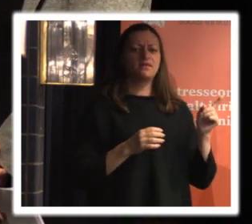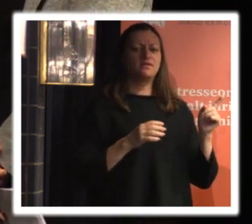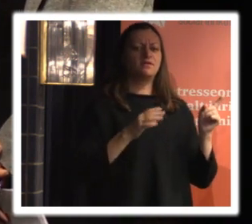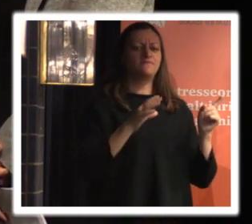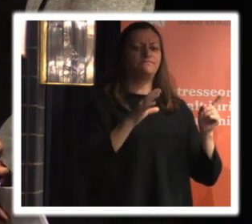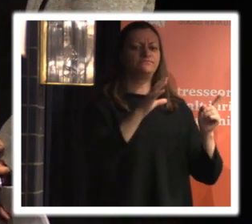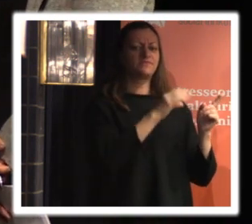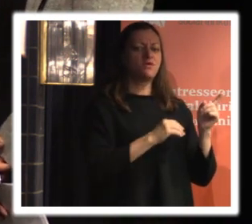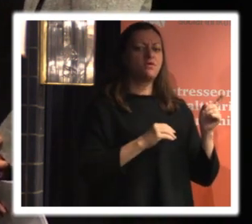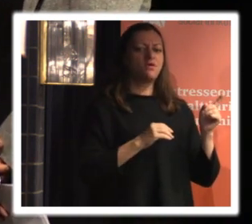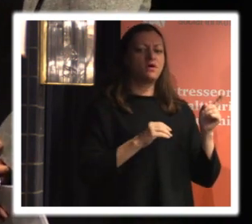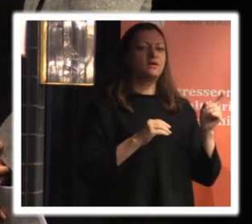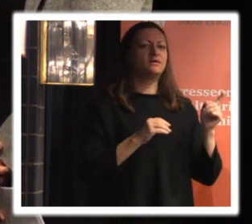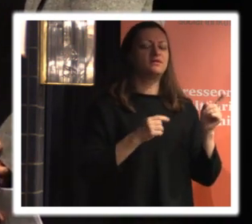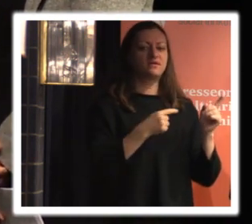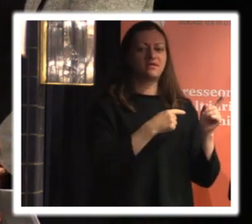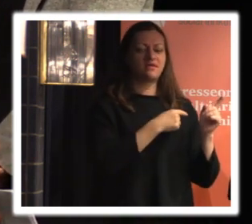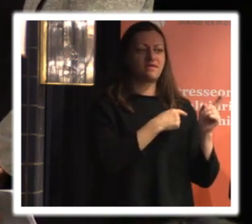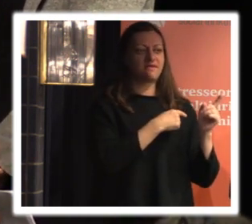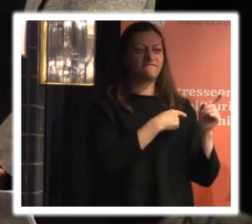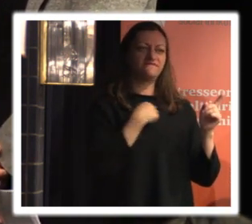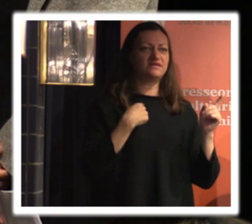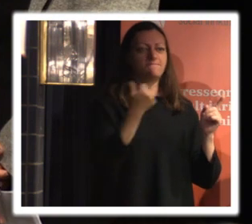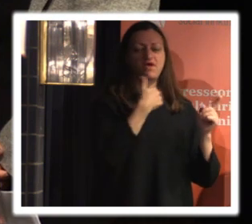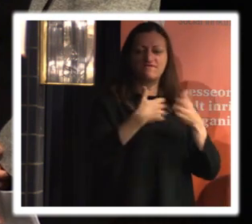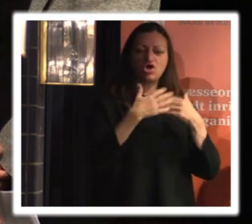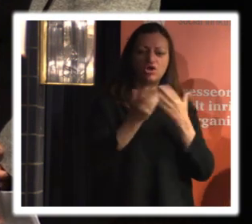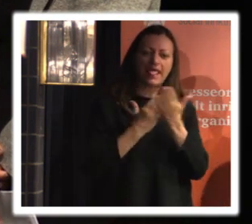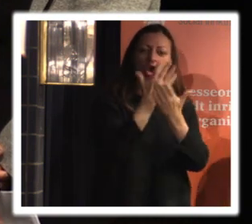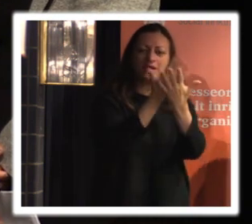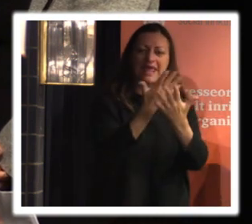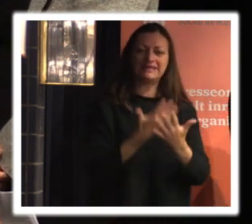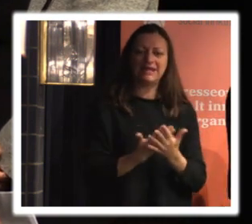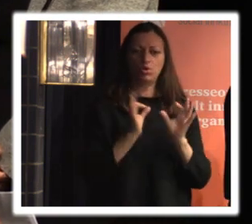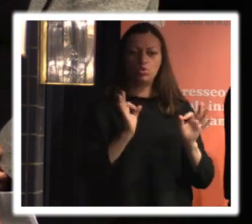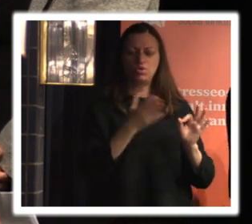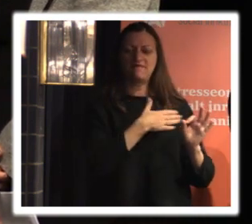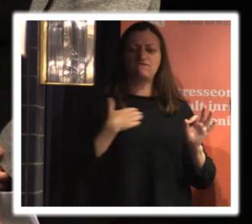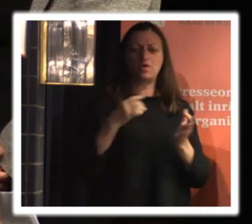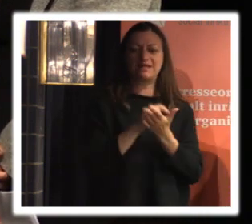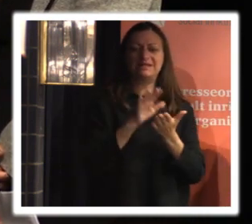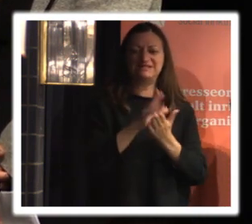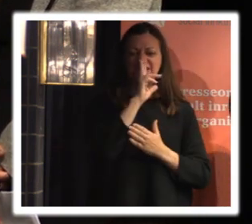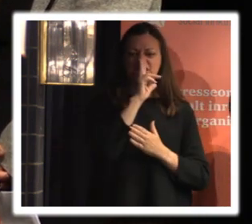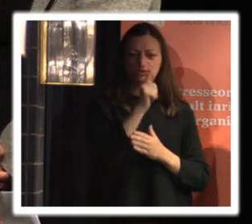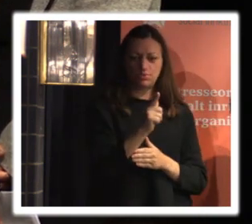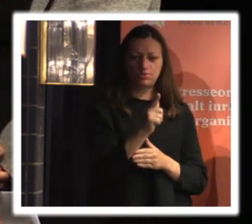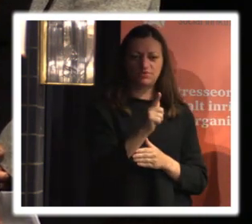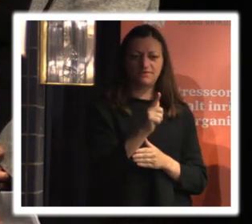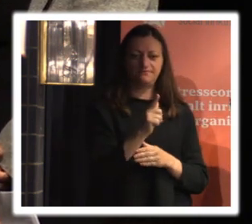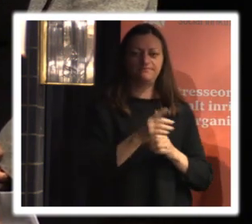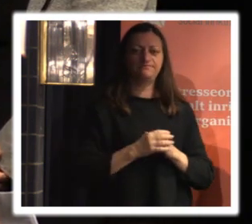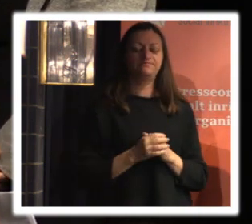oavsett den här frågan men som en bra grund det är ju att göra en kartläggning vad har vi för register överhuvudtaget och hur använder vi de